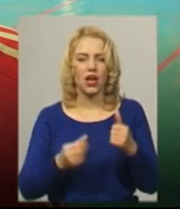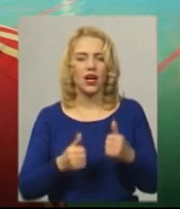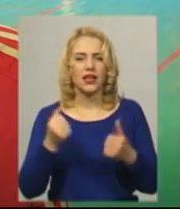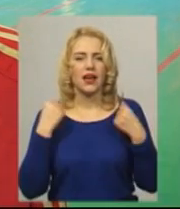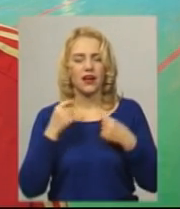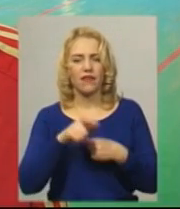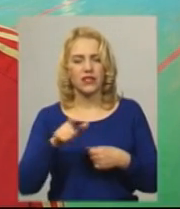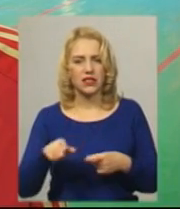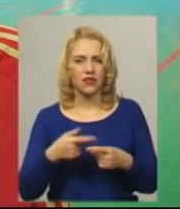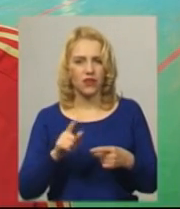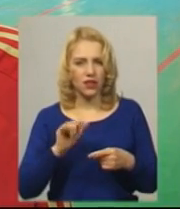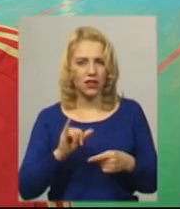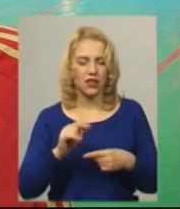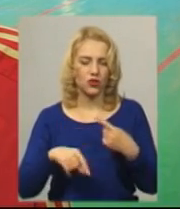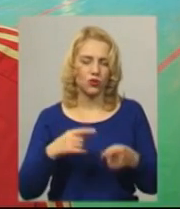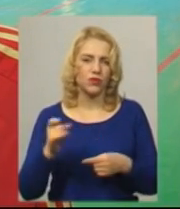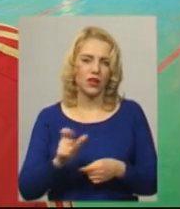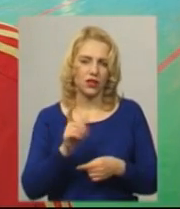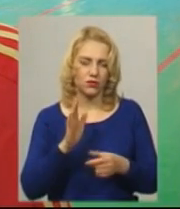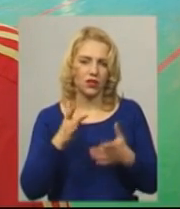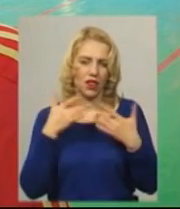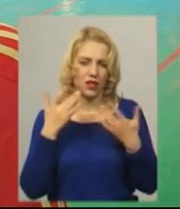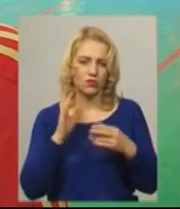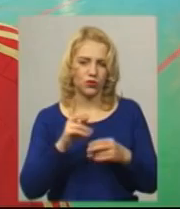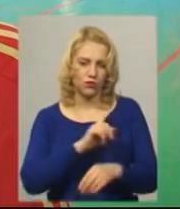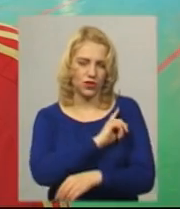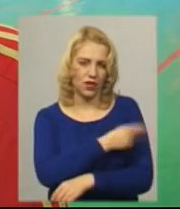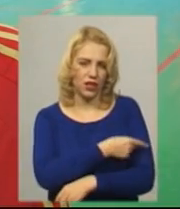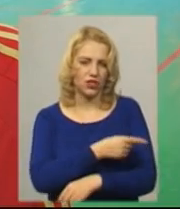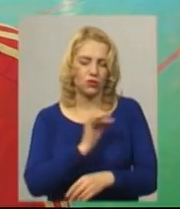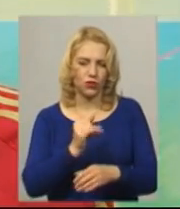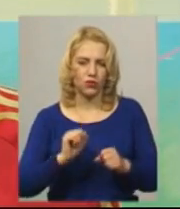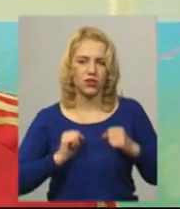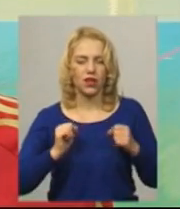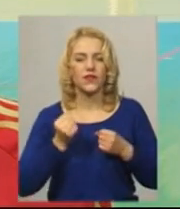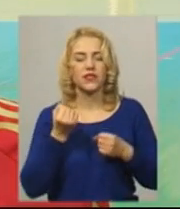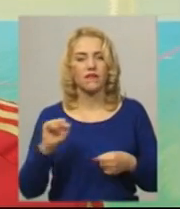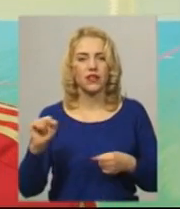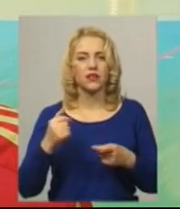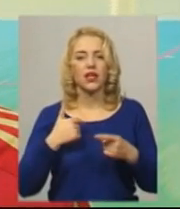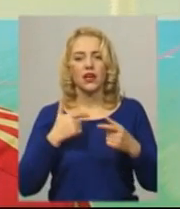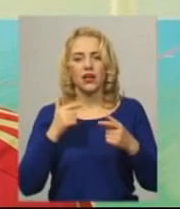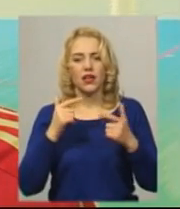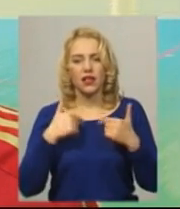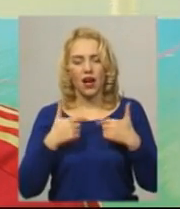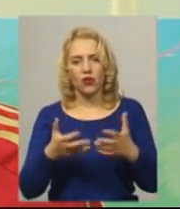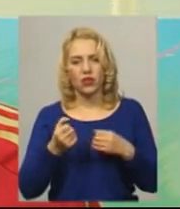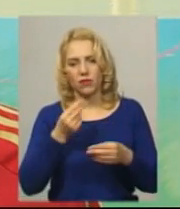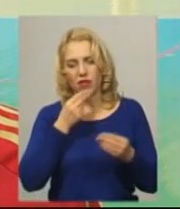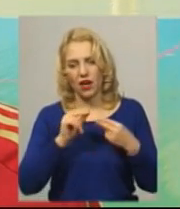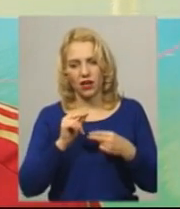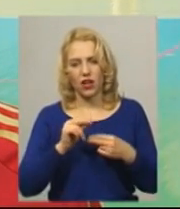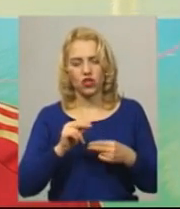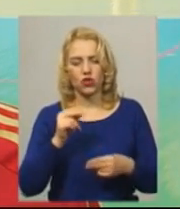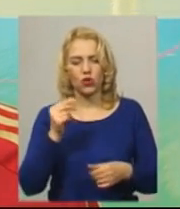зрозуміли, що на слідущий раз будемо легше, сильніше грати, старатись виграти. Я отримав найкращого гравця